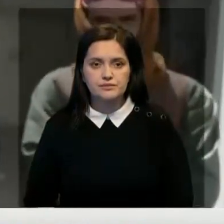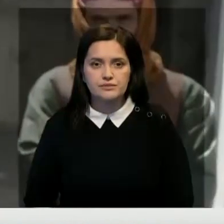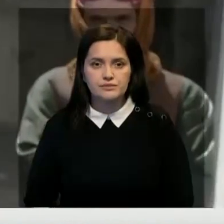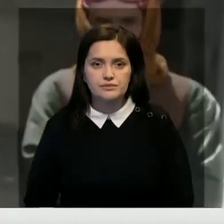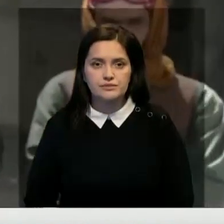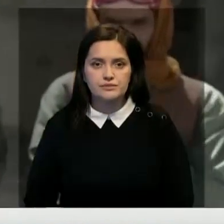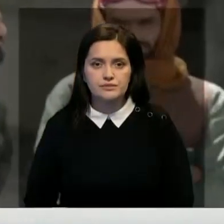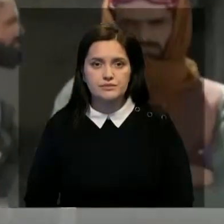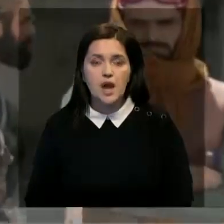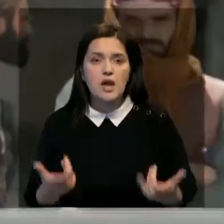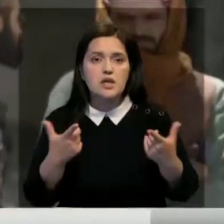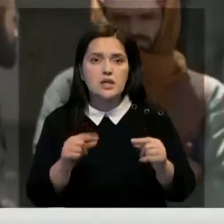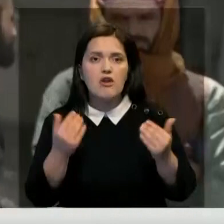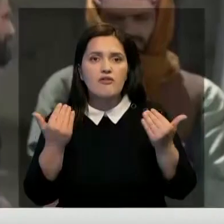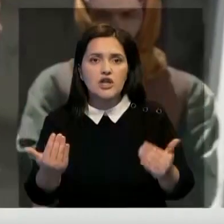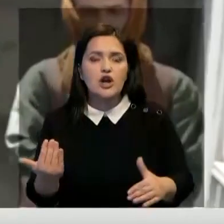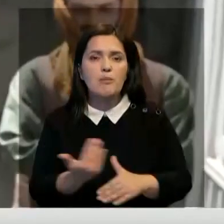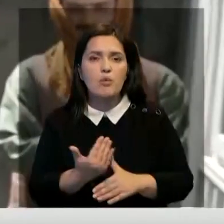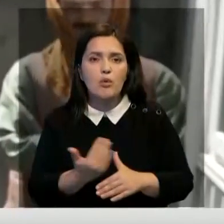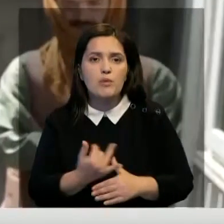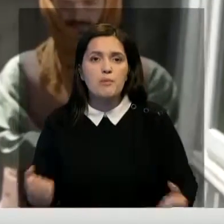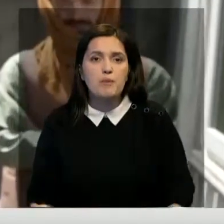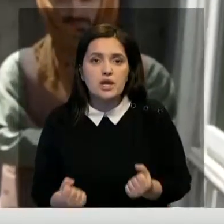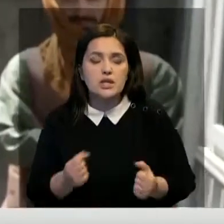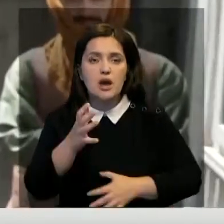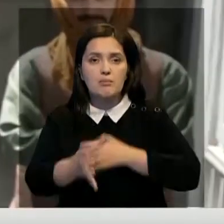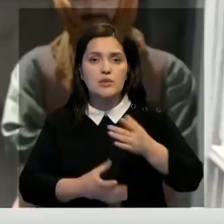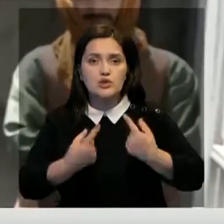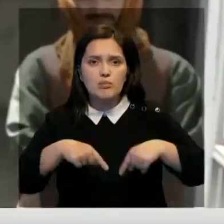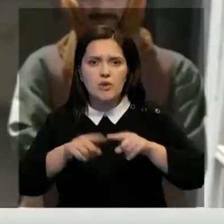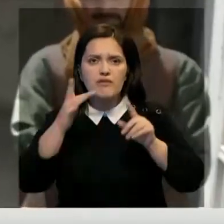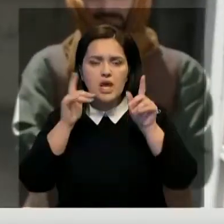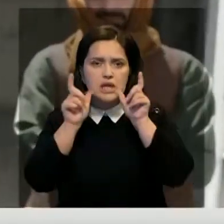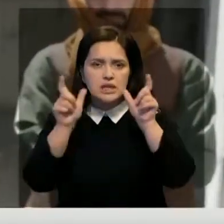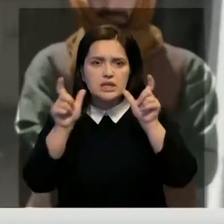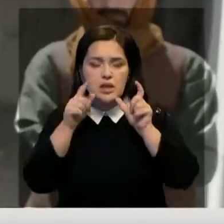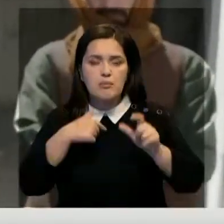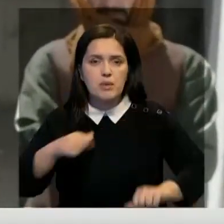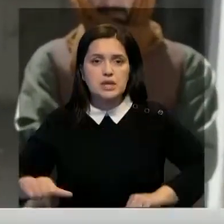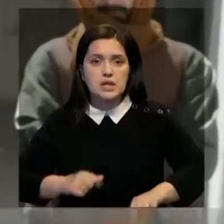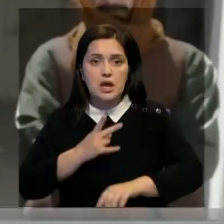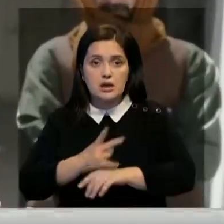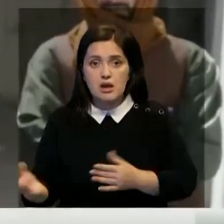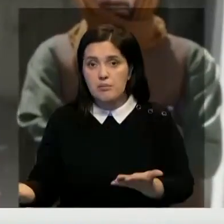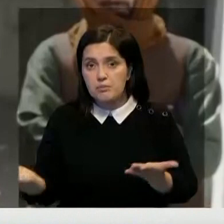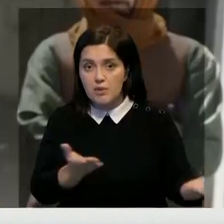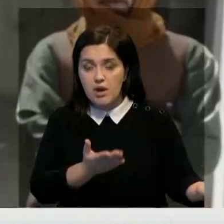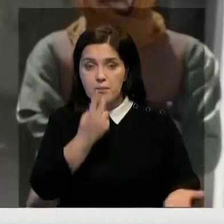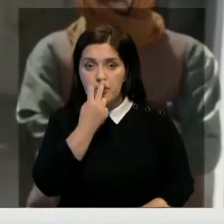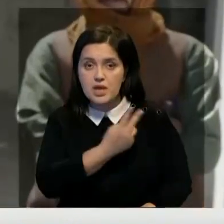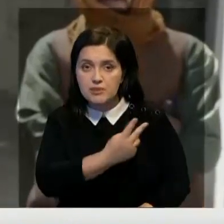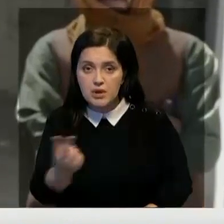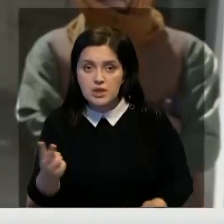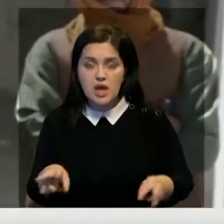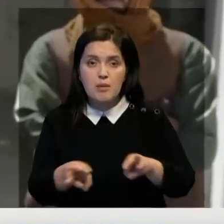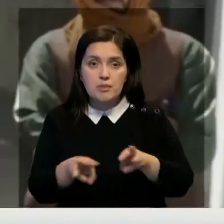«Где ваша помощь и поддержка? Международное сообщество. Вы всегда кричите, что мы террористы. Приходите и посмотрите на правительство